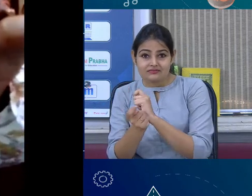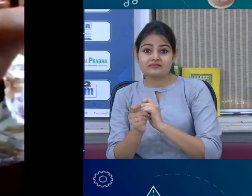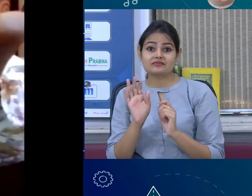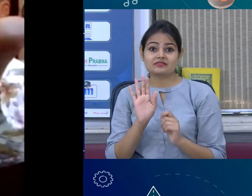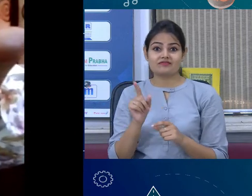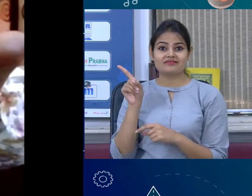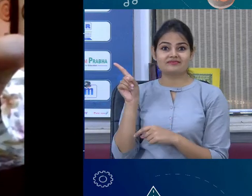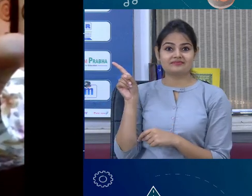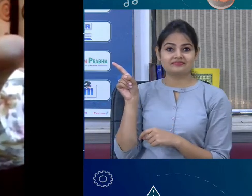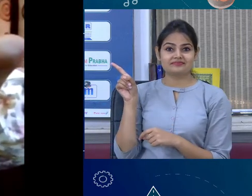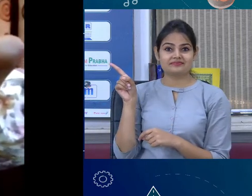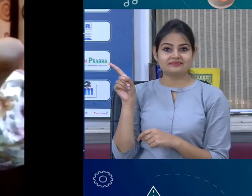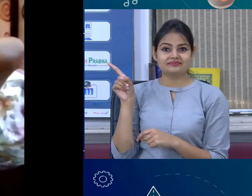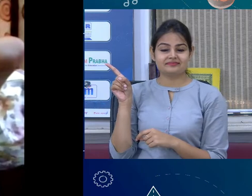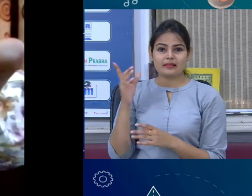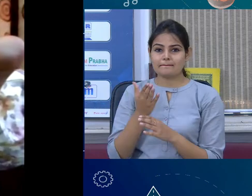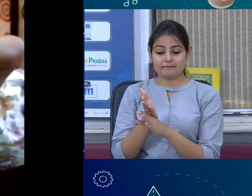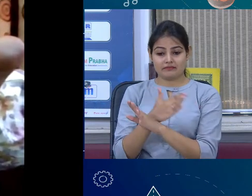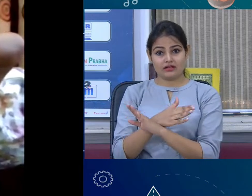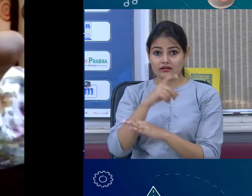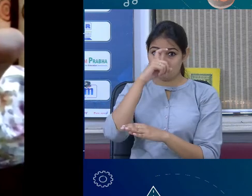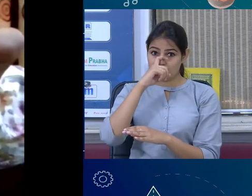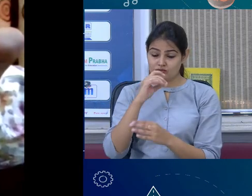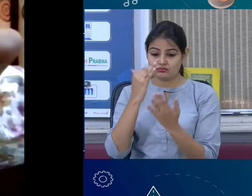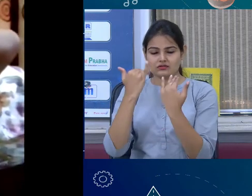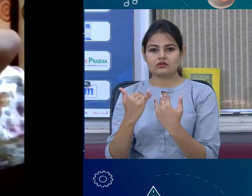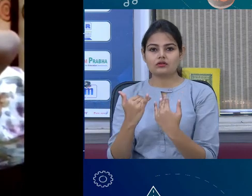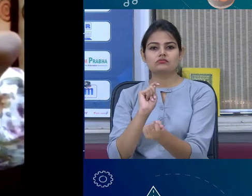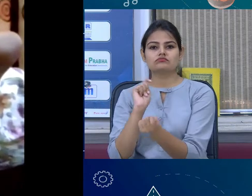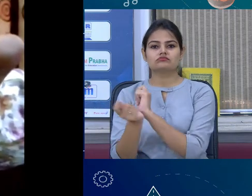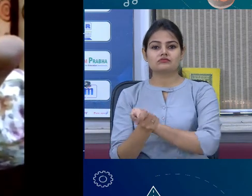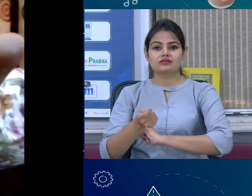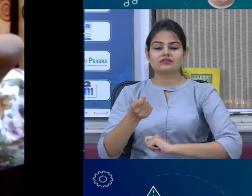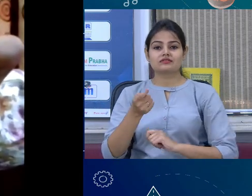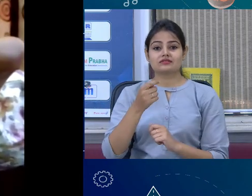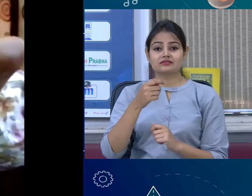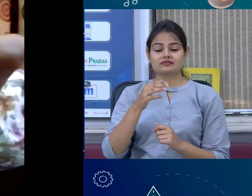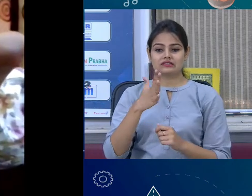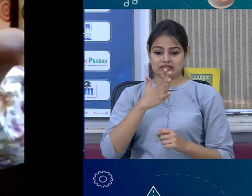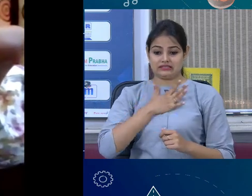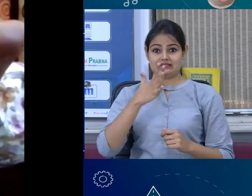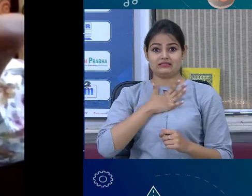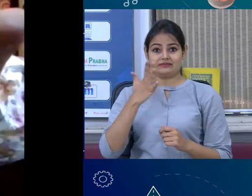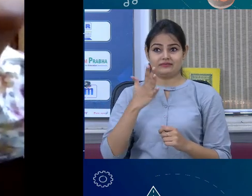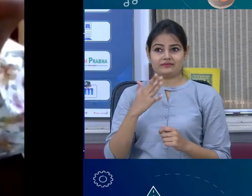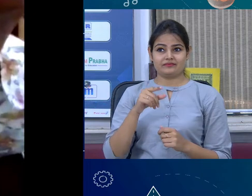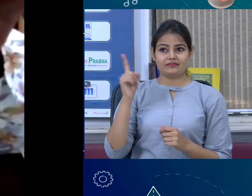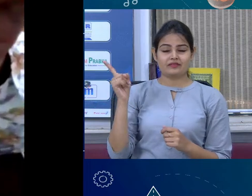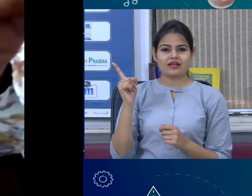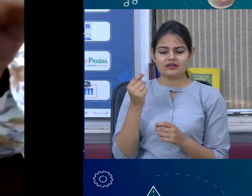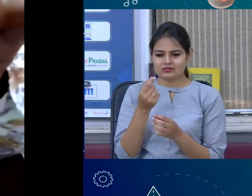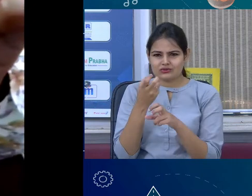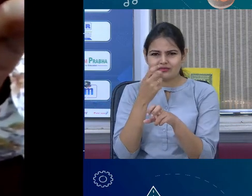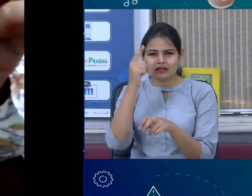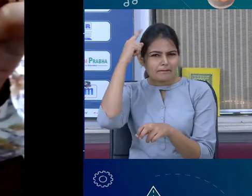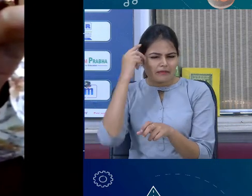ब्लू कलरेशन वो हलके दीरे-दीरे वो ग्रीन कलर होता है और जो ब्लैक कलर आयन है वो दीरे-दीरे ब्रिक रेड कलर हो जाता है So I